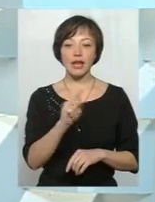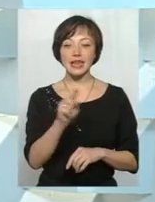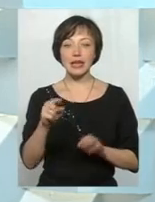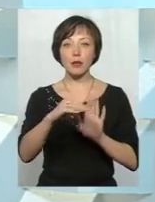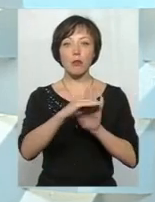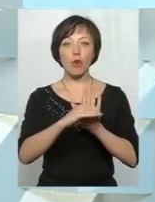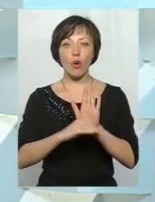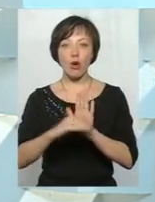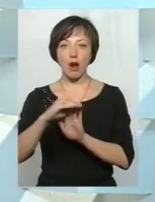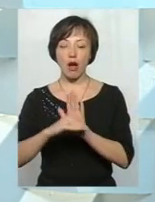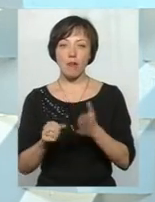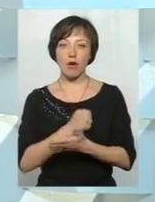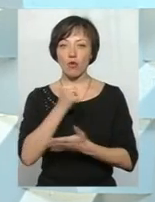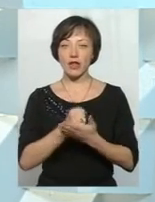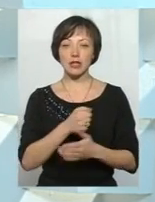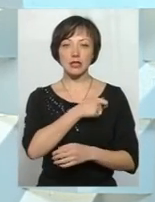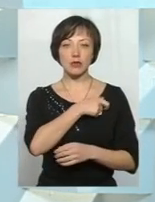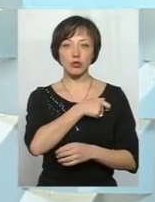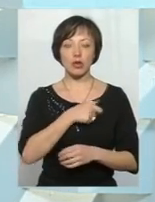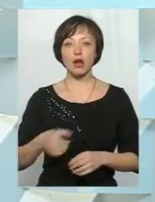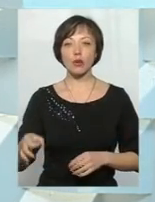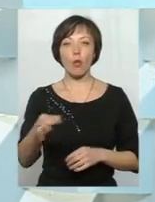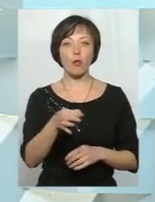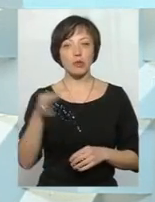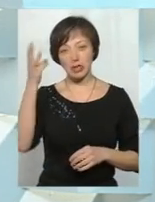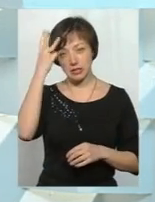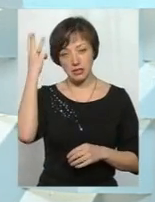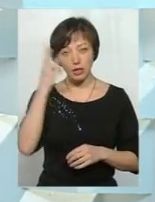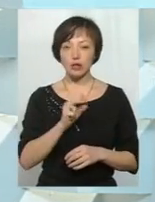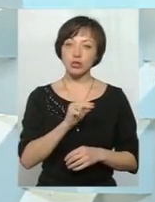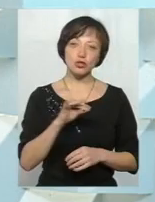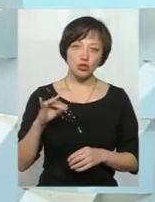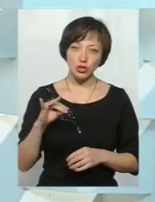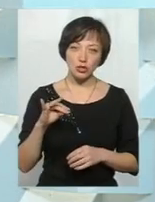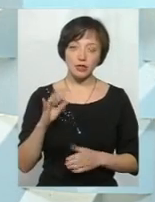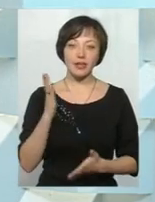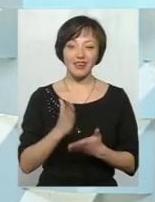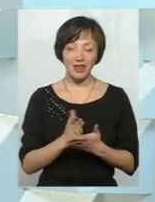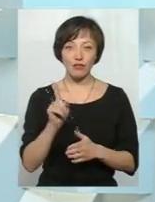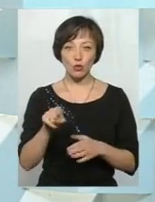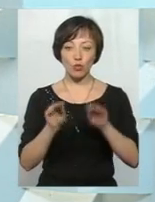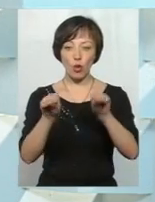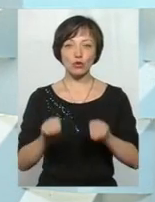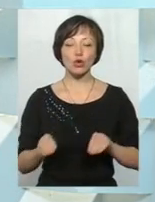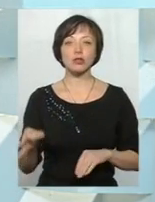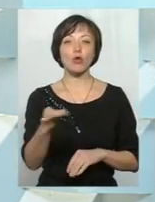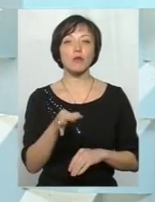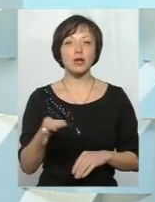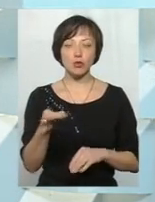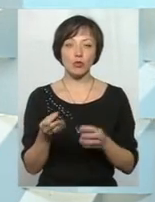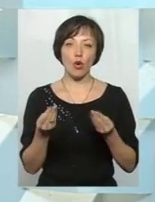програмах, які ухвалили депутати Хмельницької області. Чи є в тому кошторисі обласному